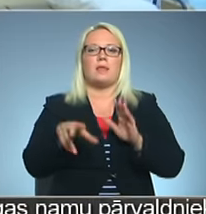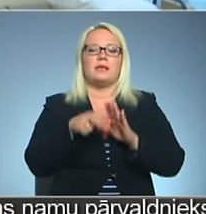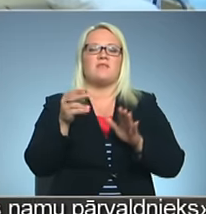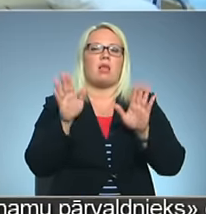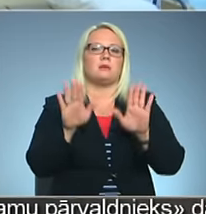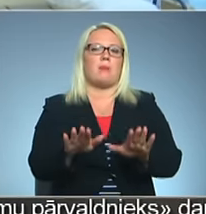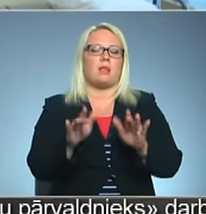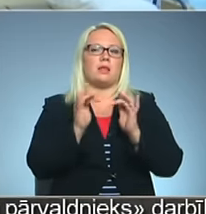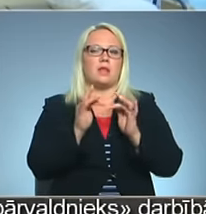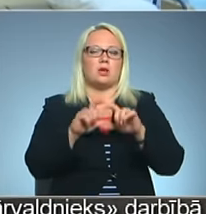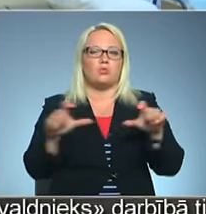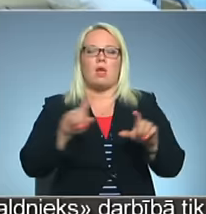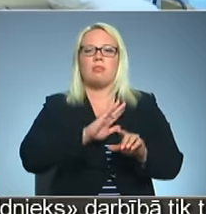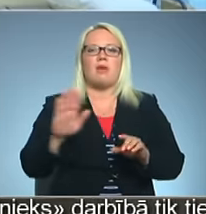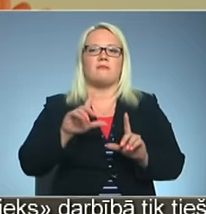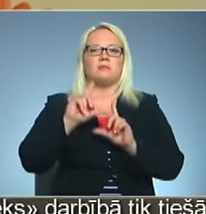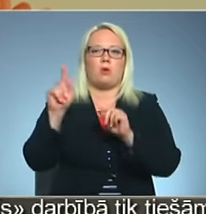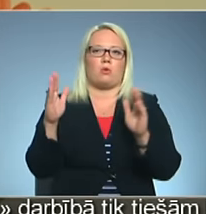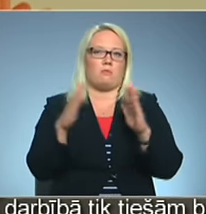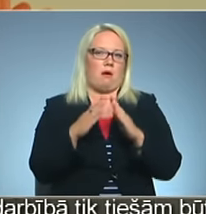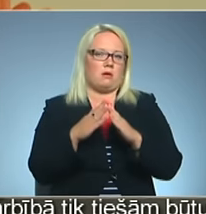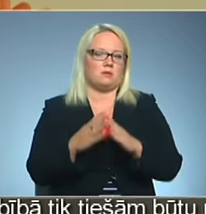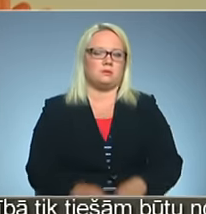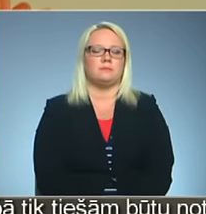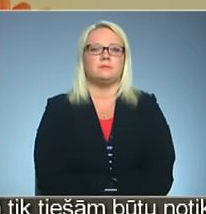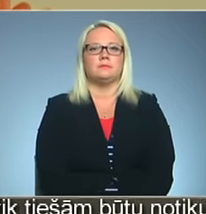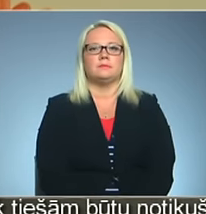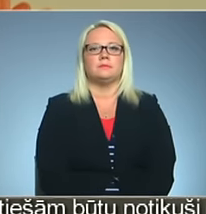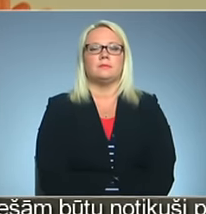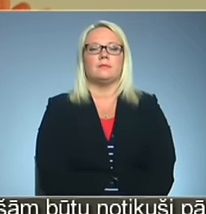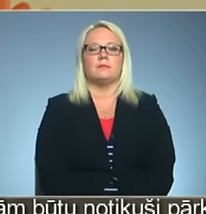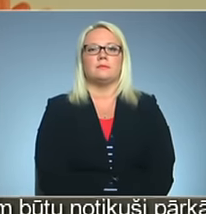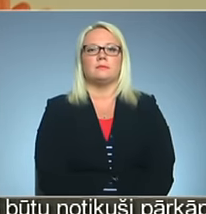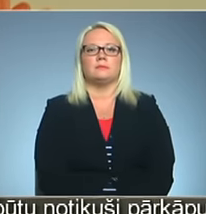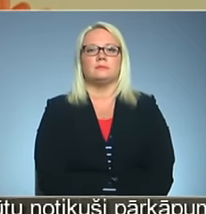internāta skolā, nevis doties uz mājām. Lāsma Zūta, Rabārts Kalniņš, Latgales reģionālā televīzija.